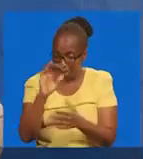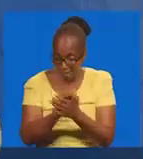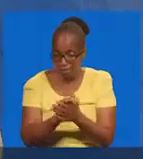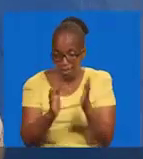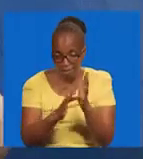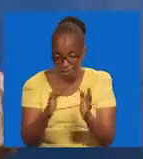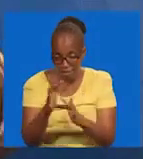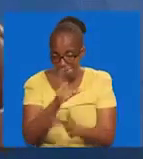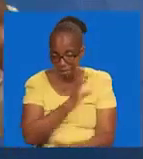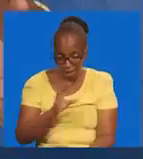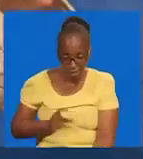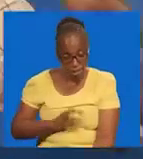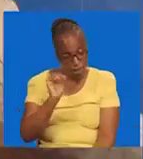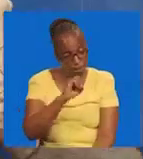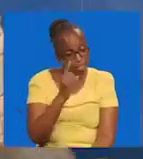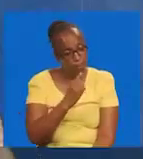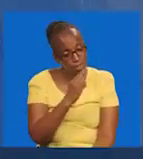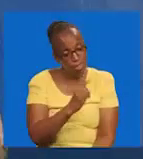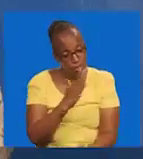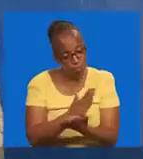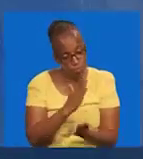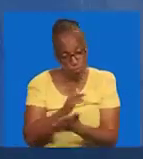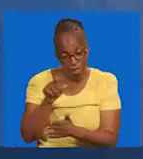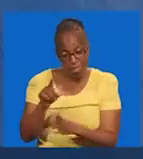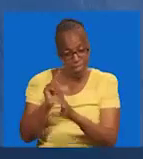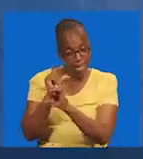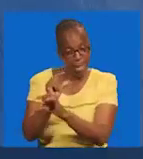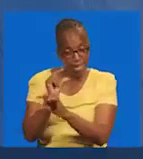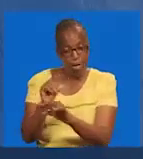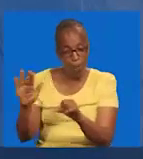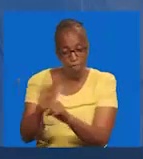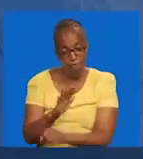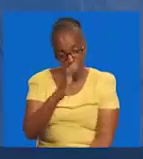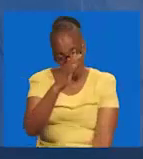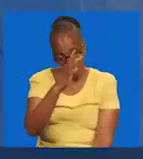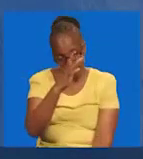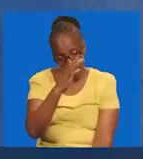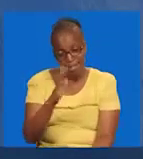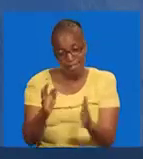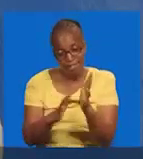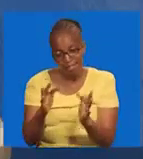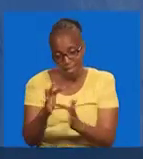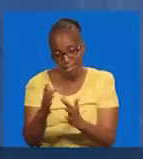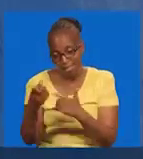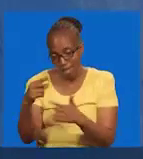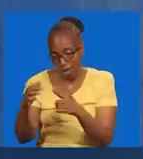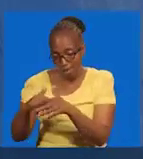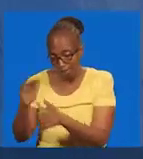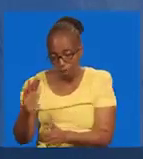Tunawesa kusema hao ndiyo waongo. Yesu wetu yuhai. Halitoka.